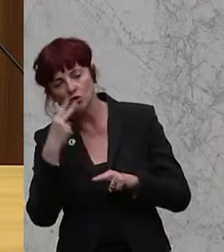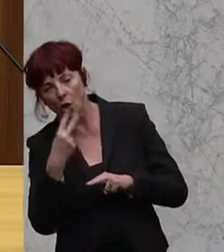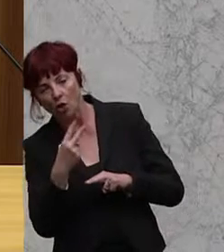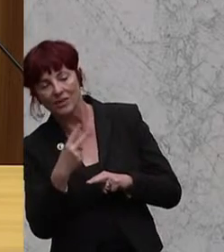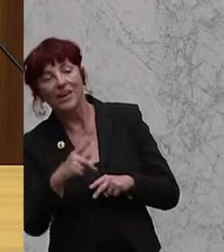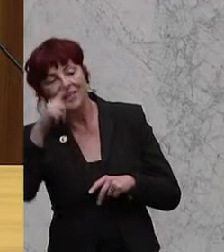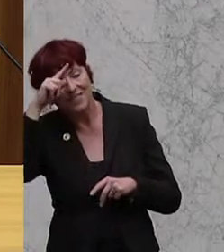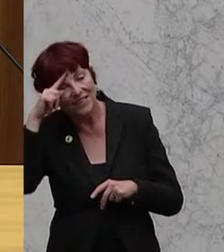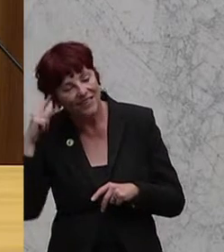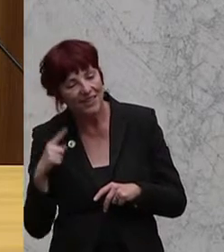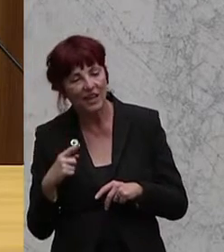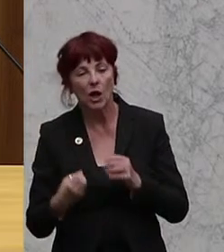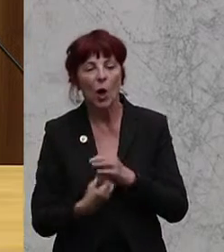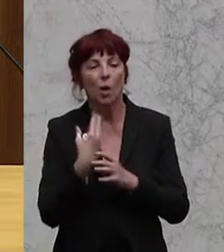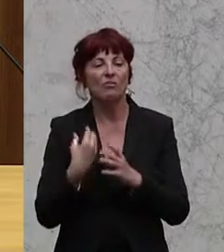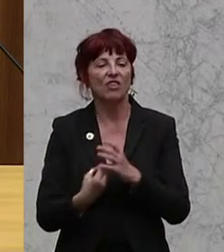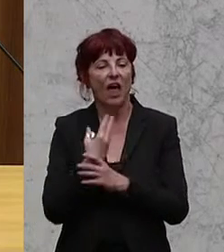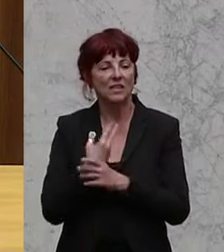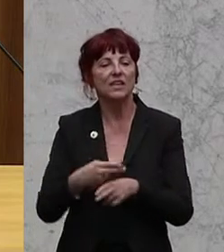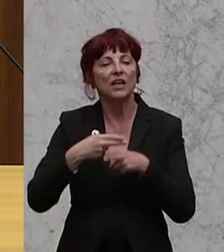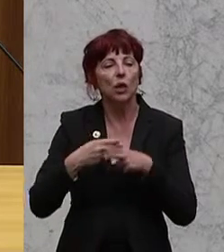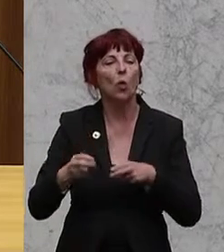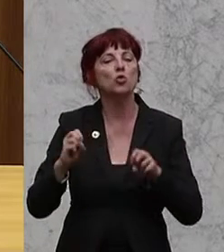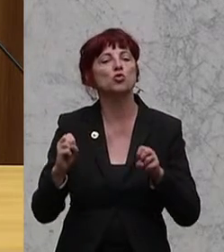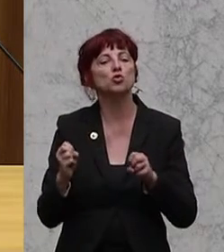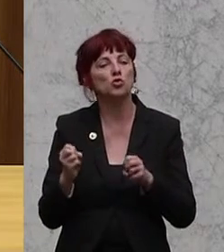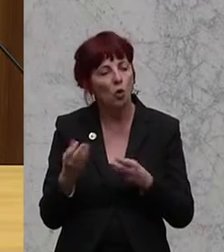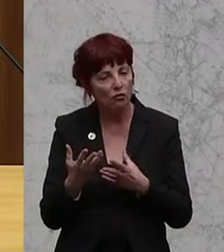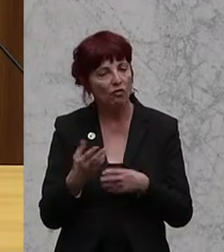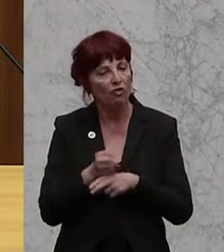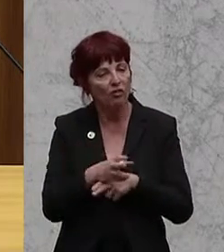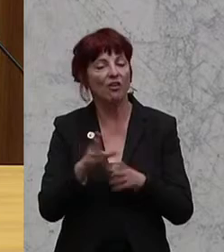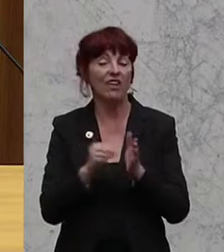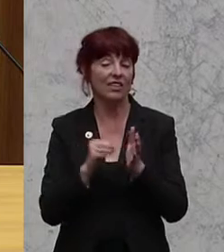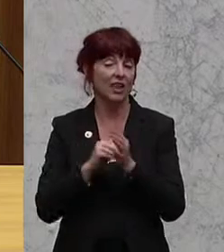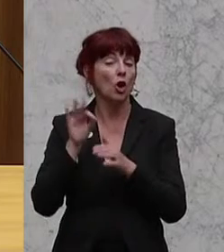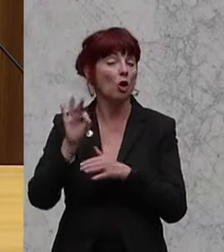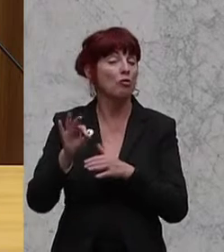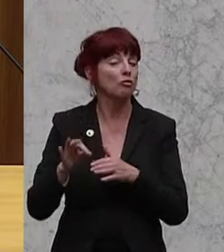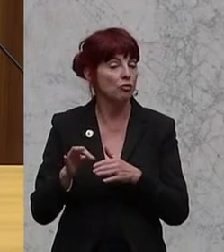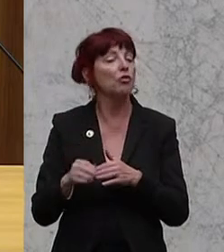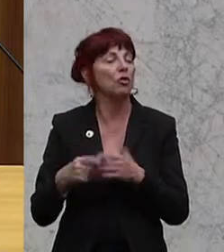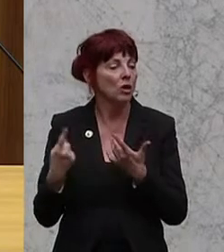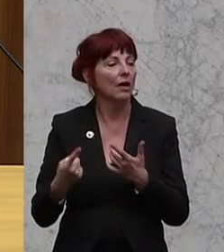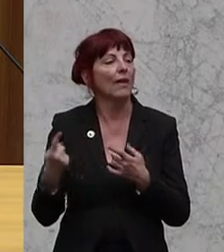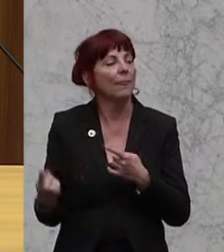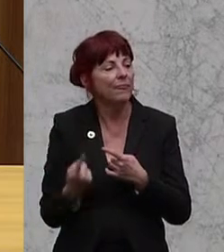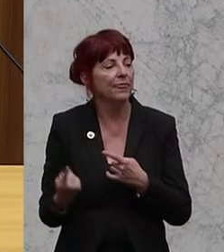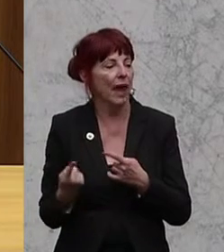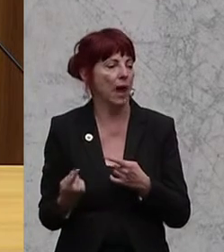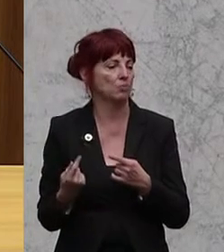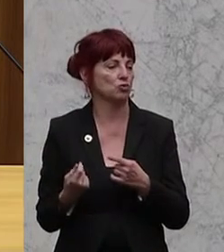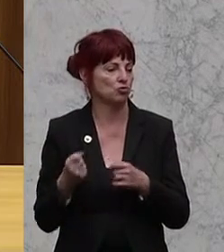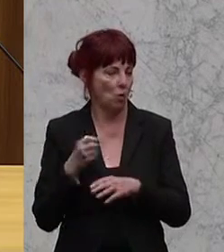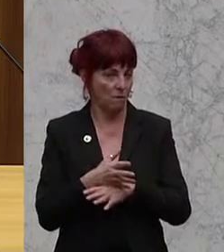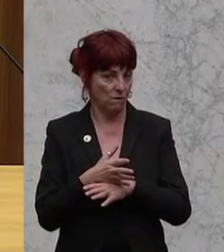dass ich pflanzliche Rohstoffe hernehme, um Treibstoffe zu erzeugen? Das ist eine Diskussion. Und ich weiß, dass die sehr emotional ist zum Teil, der man sich wahrscheinlich